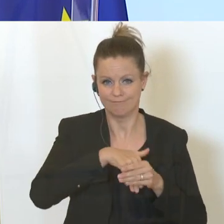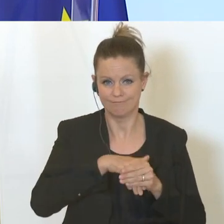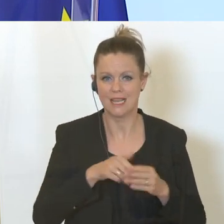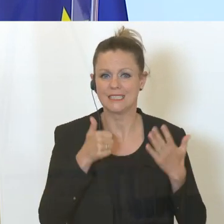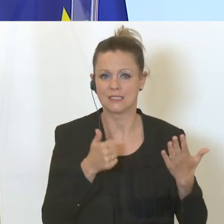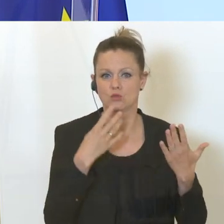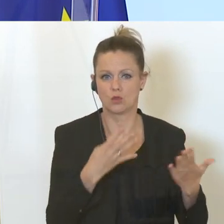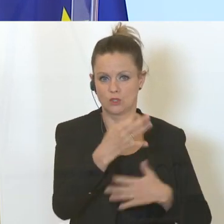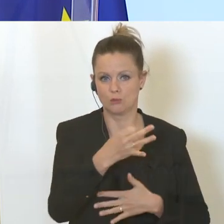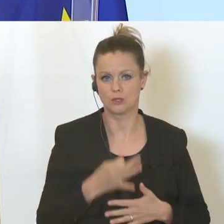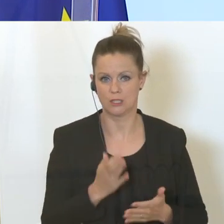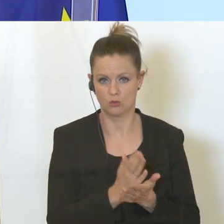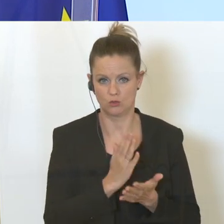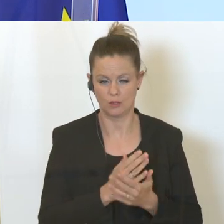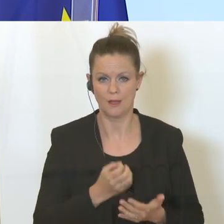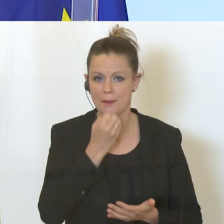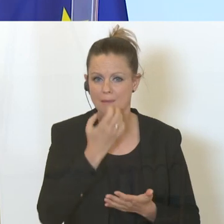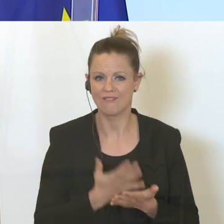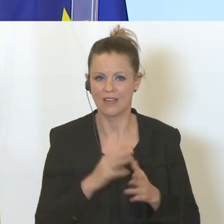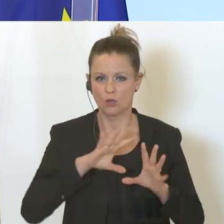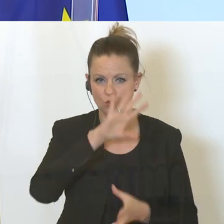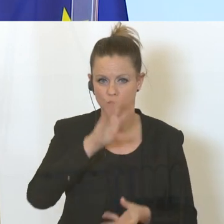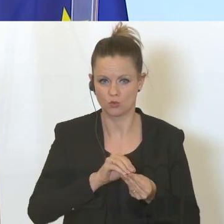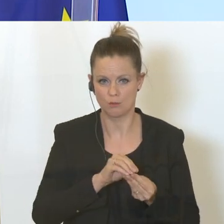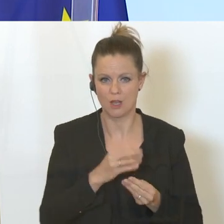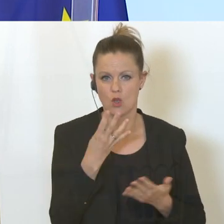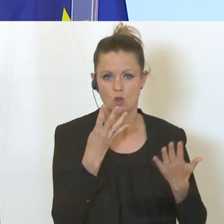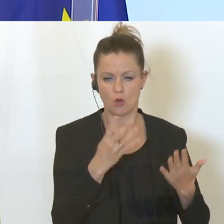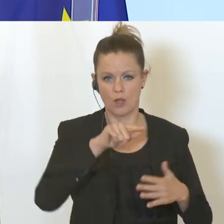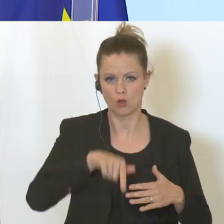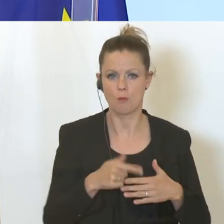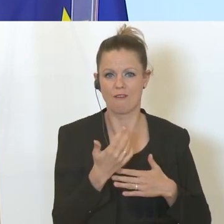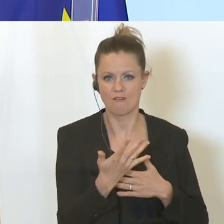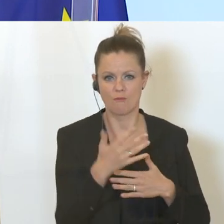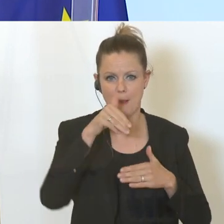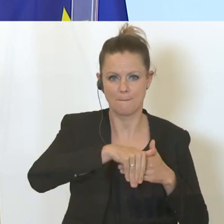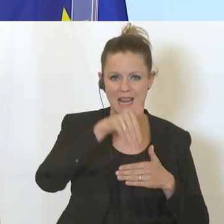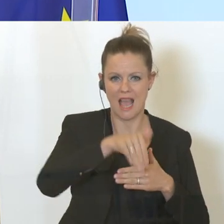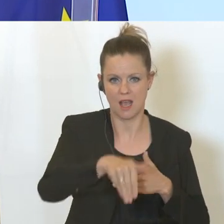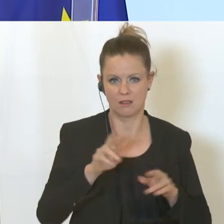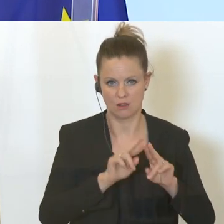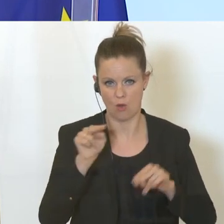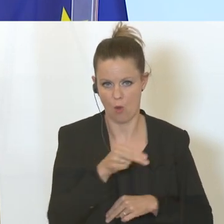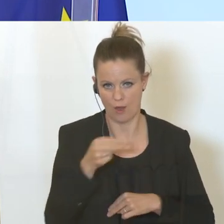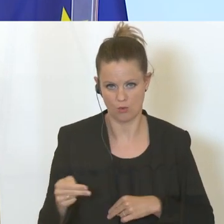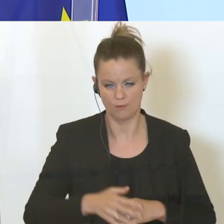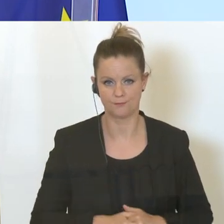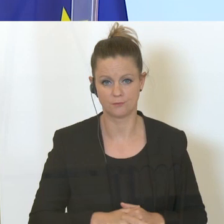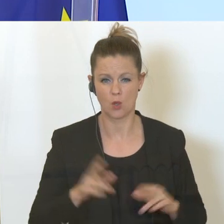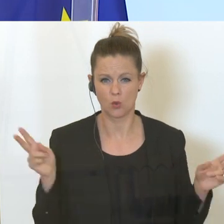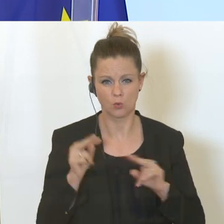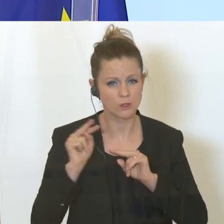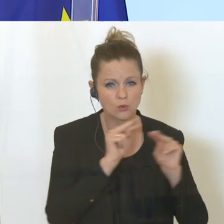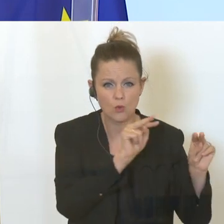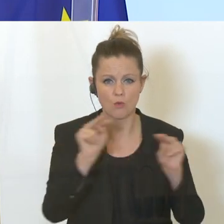Prozent. Die Bewilligungssumme sind rund 9,5 Milliarden Euro. Einen kurzen Überblick noch zur